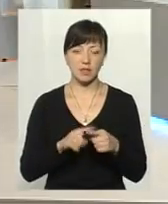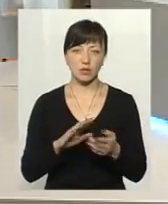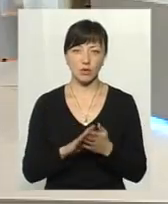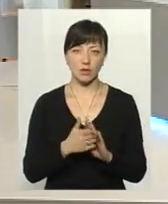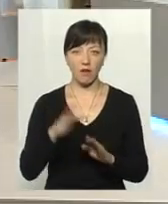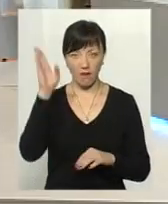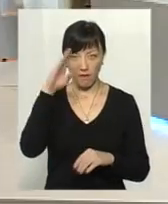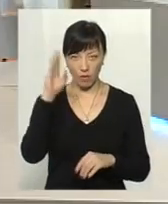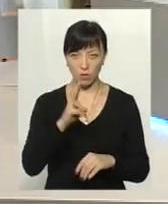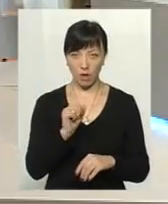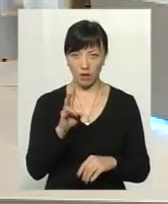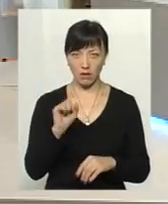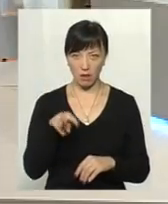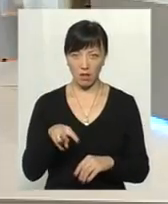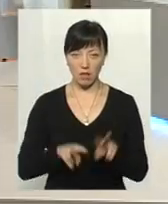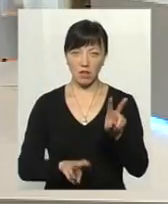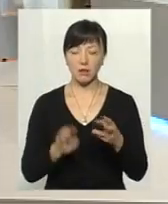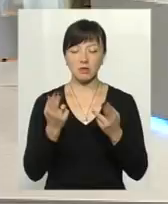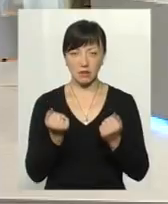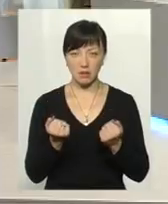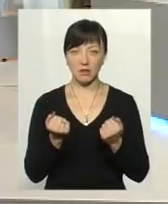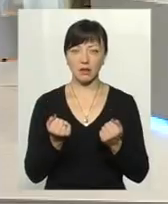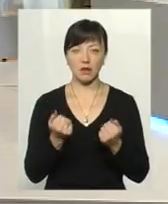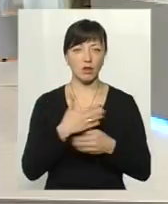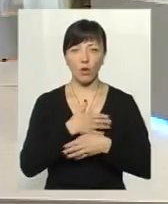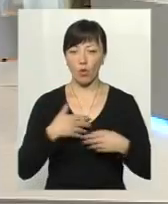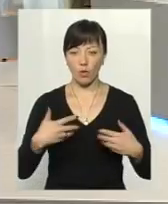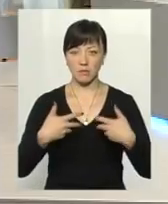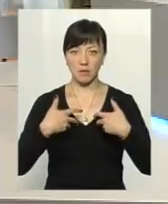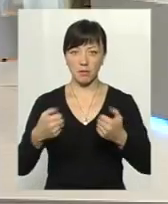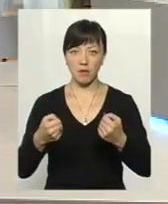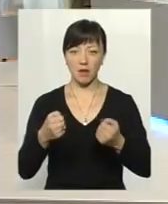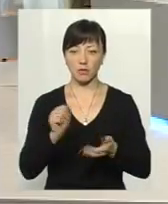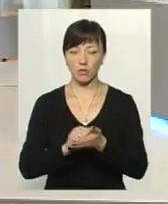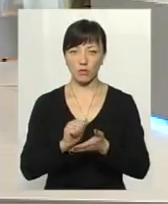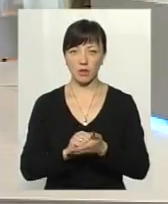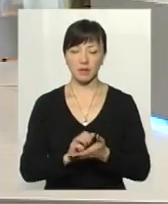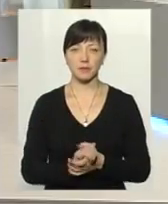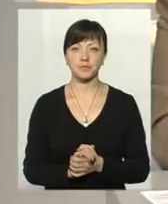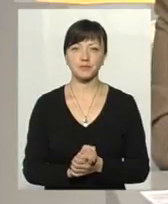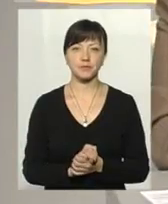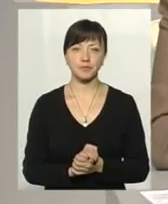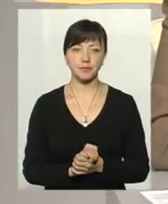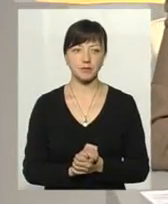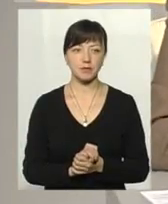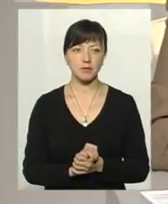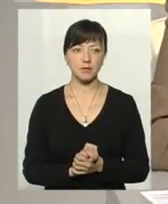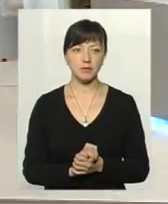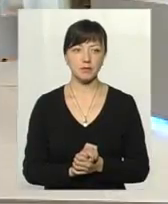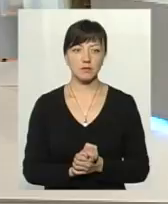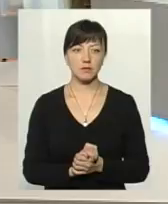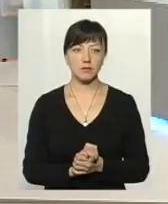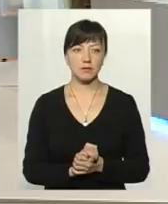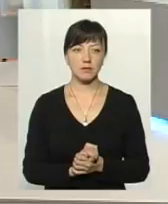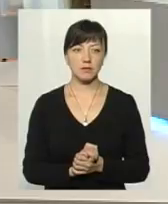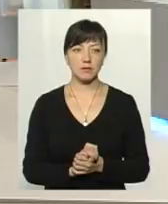Водоканал, так? правильно почули? Водоканал не хоче приймати. Я ходив туда все. Дякуємо за запитання. Ну,